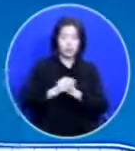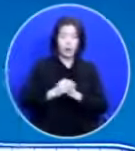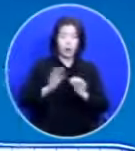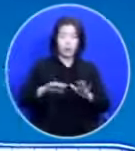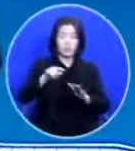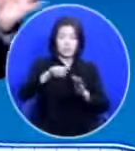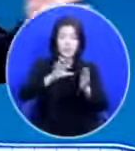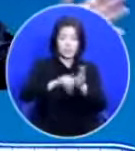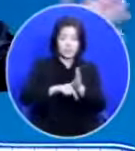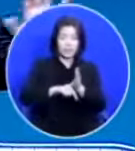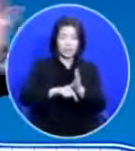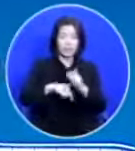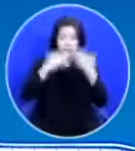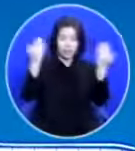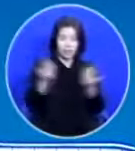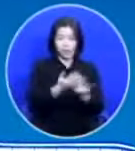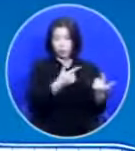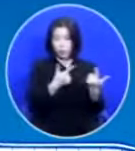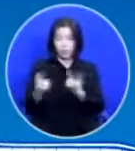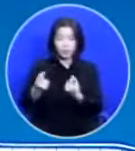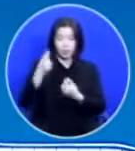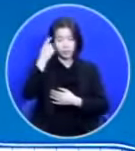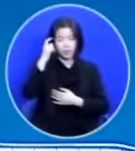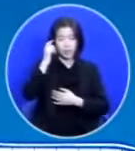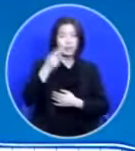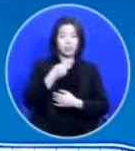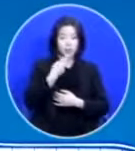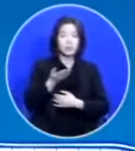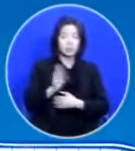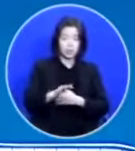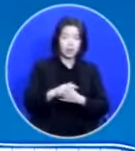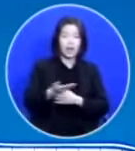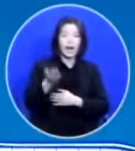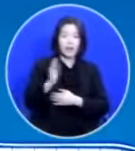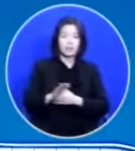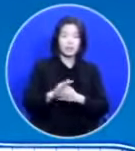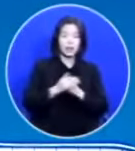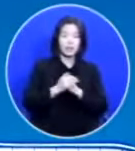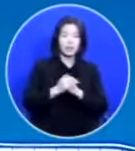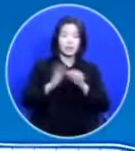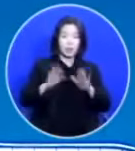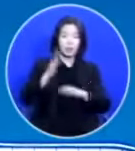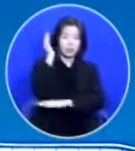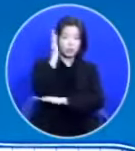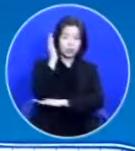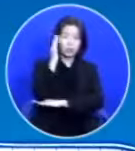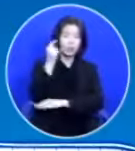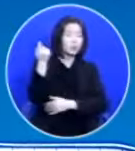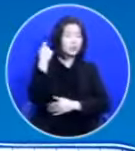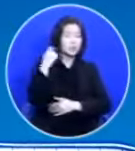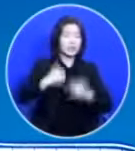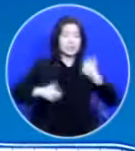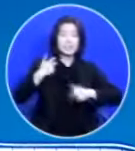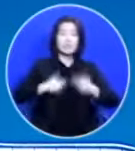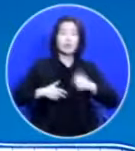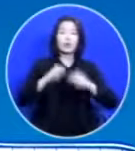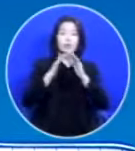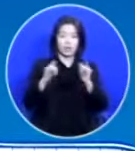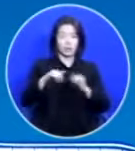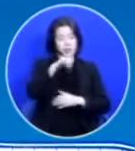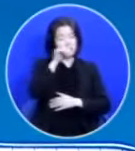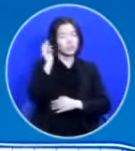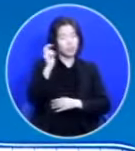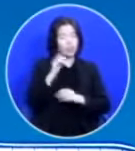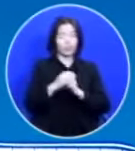시간에 다 그렇다고 저는 생각은 안 합니다 그러나 오늘 설교 듣는 게 즐거운 분이 계실 거예요